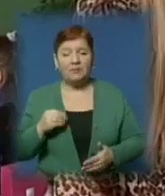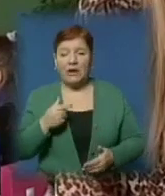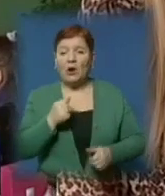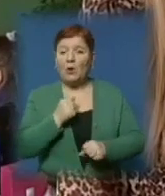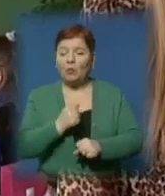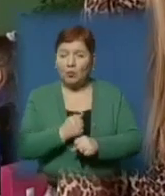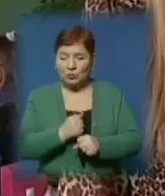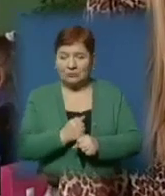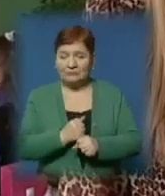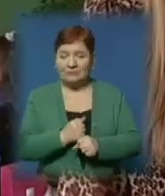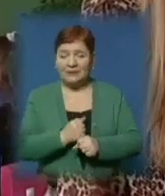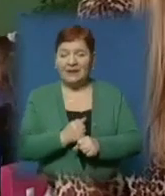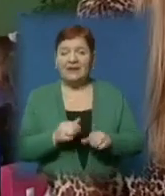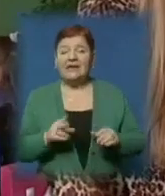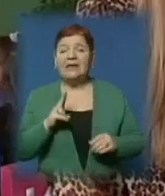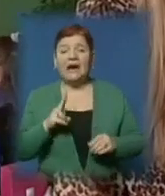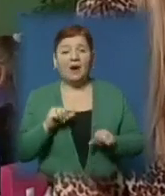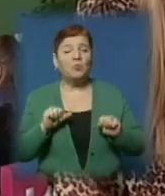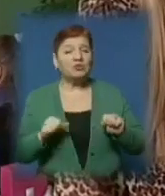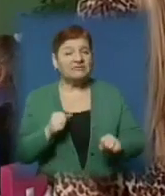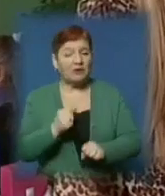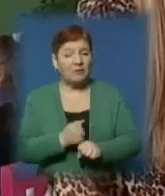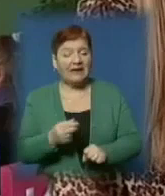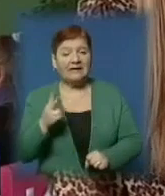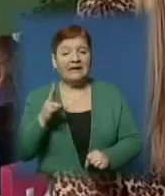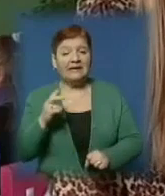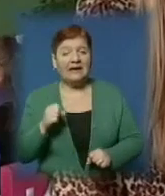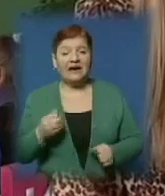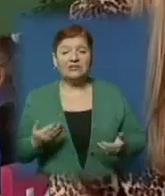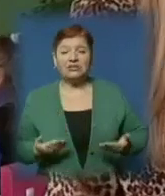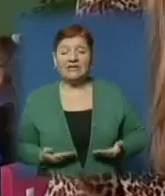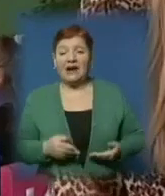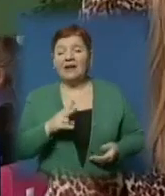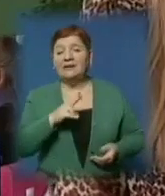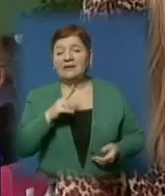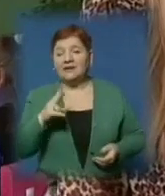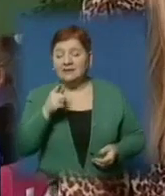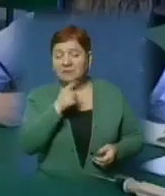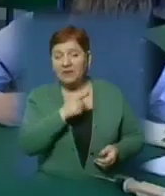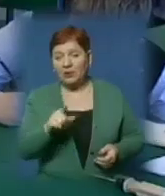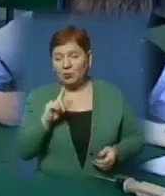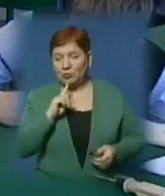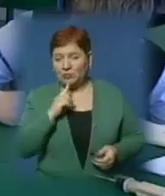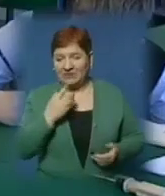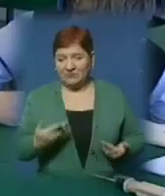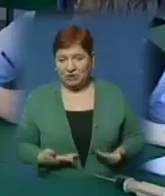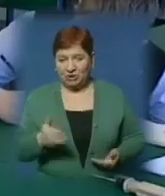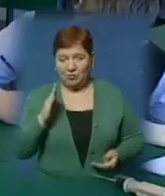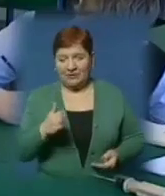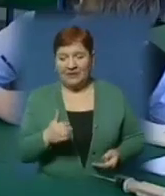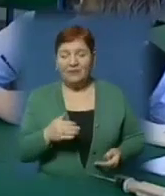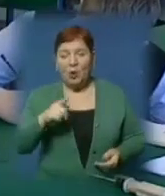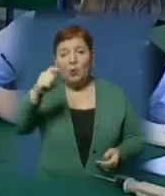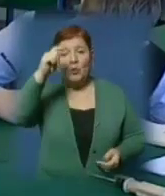і зможе якось заробляти на життя, якщо буде якийсь там складний період в житті. У хлопців на уроках